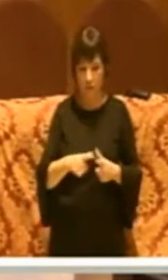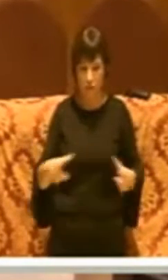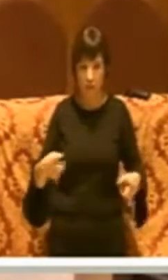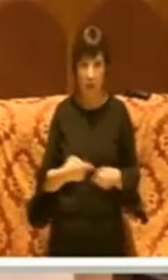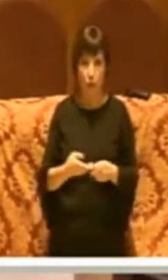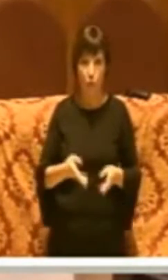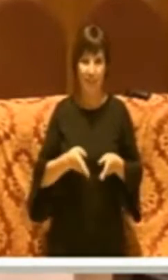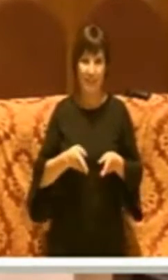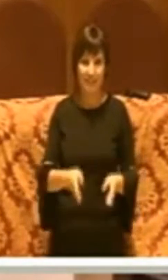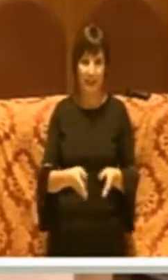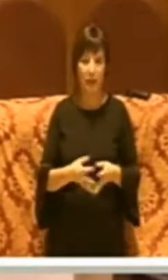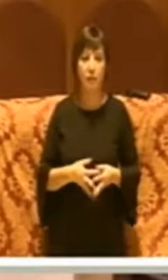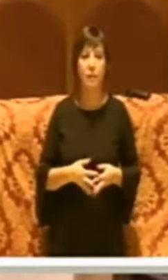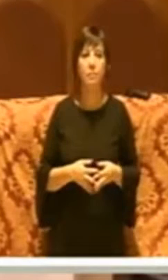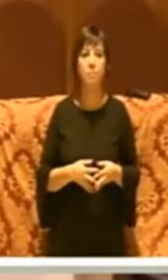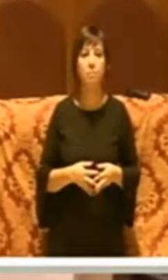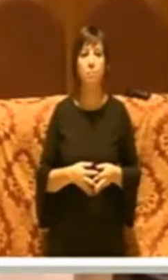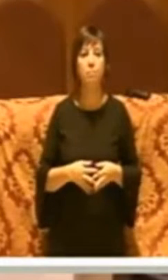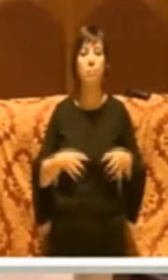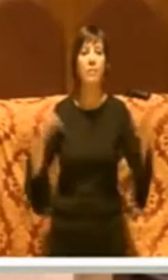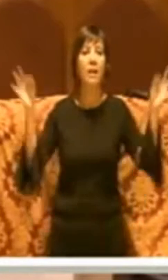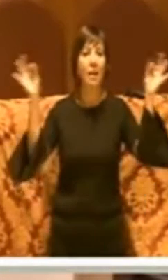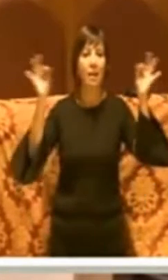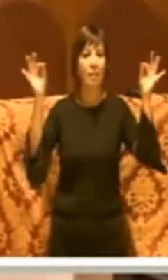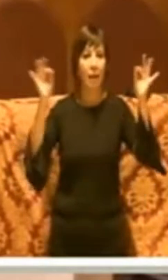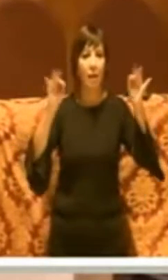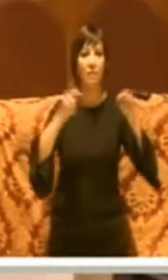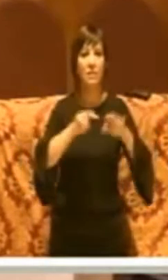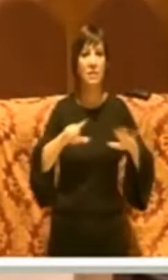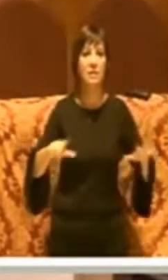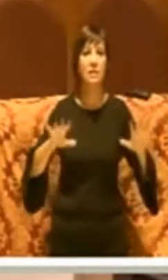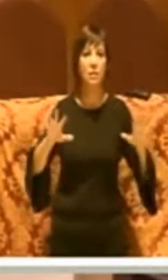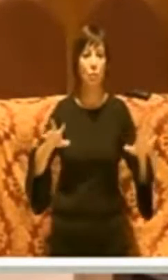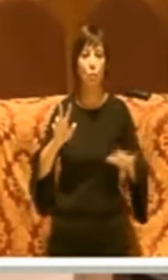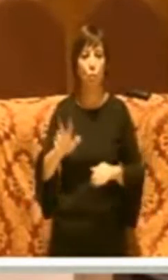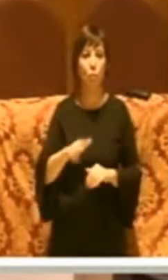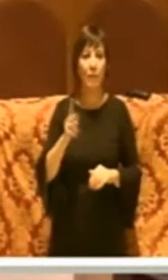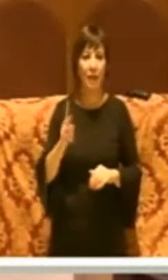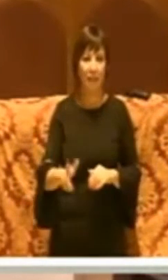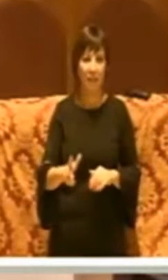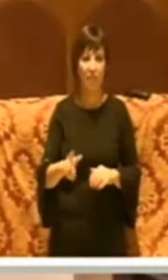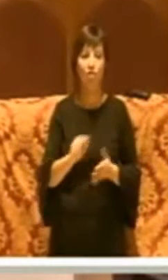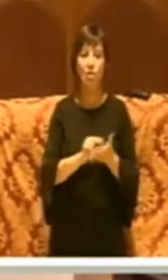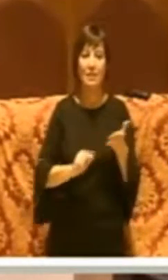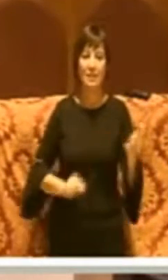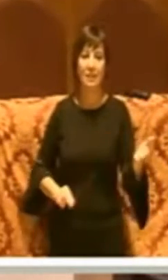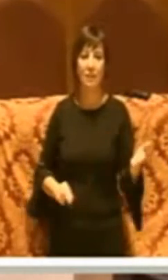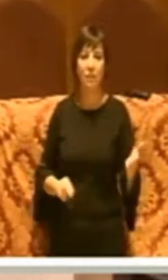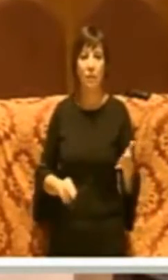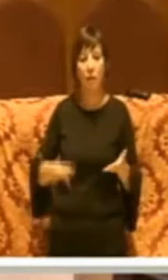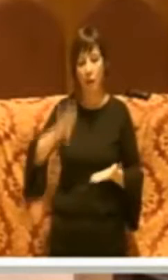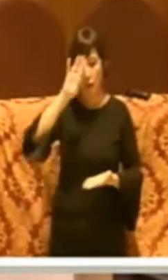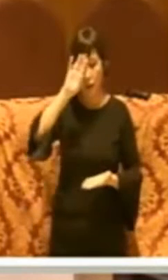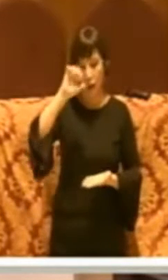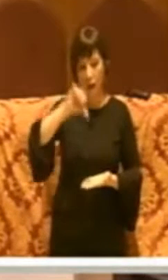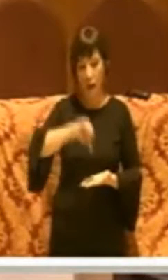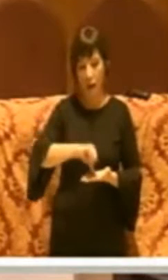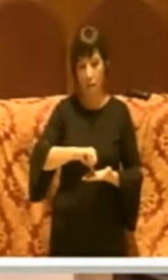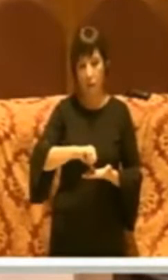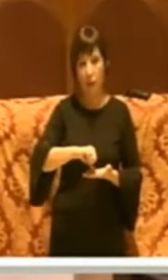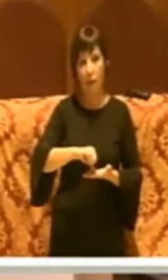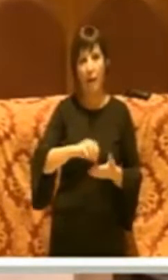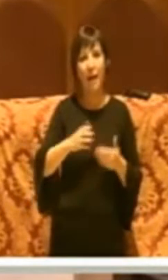Il tempo, il 27 dieci 2013, scrive La capitale di